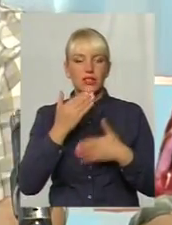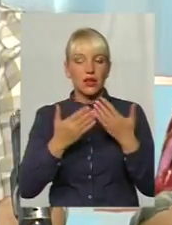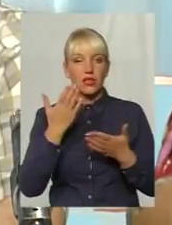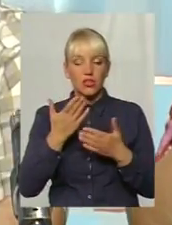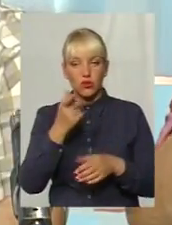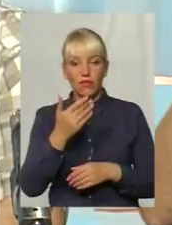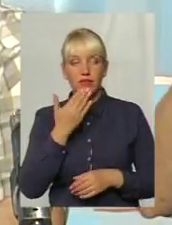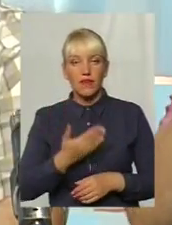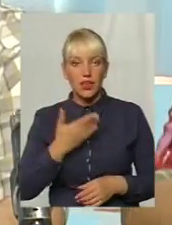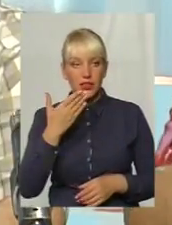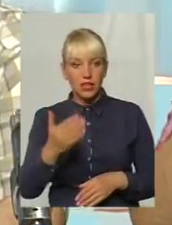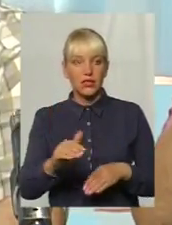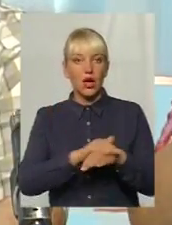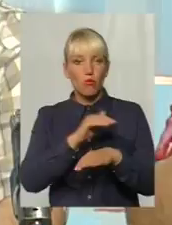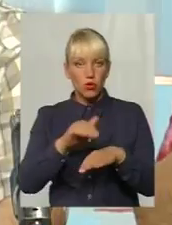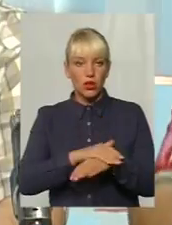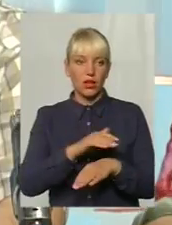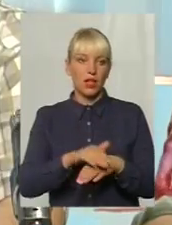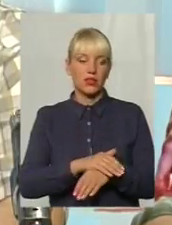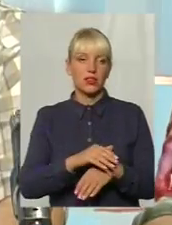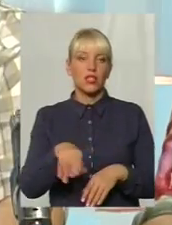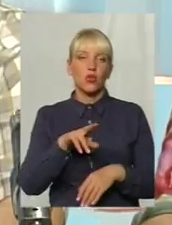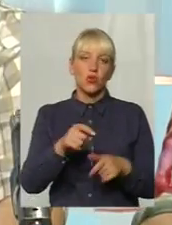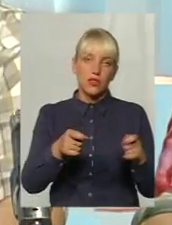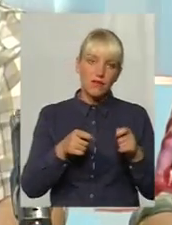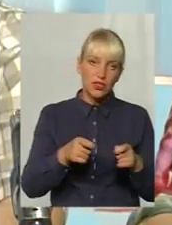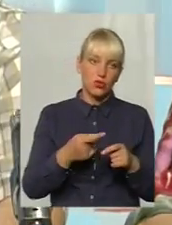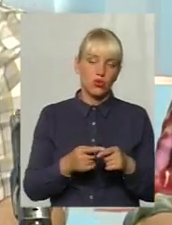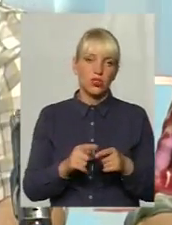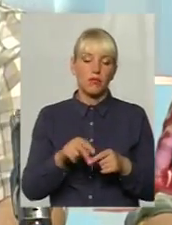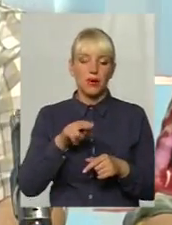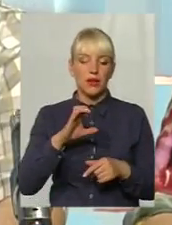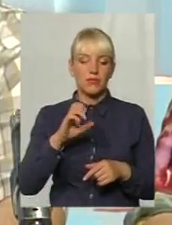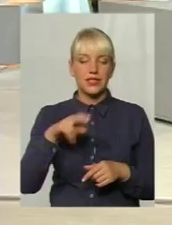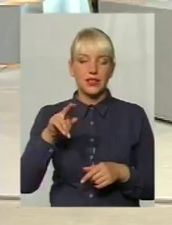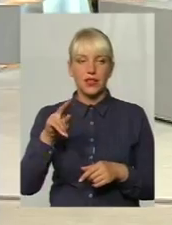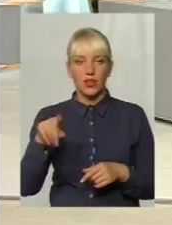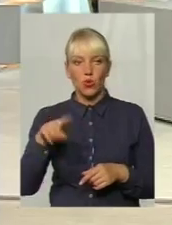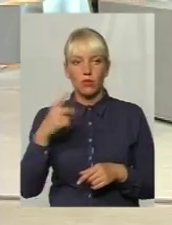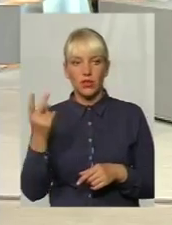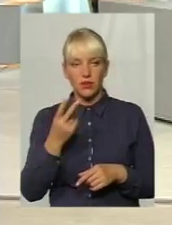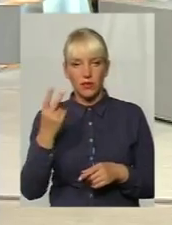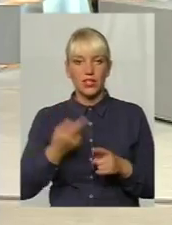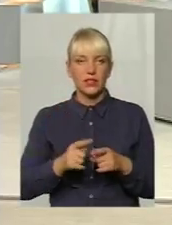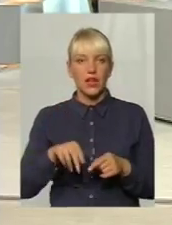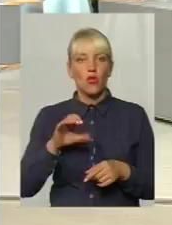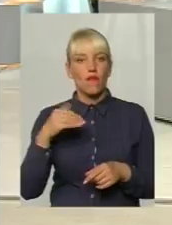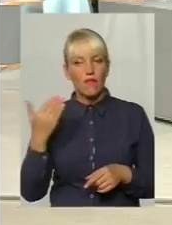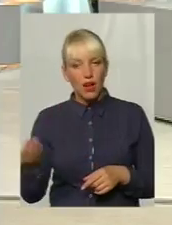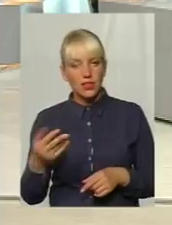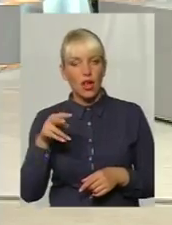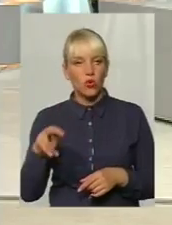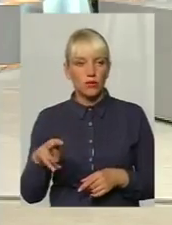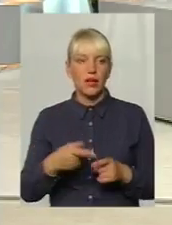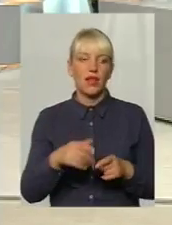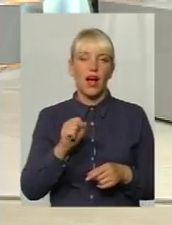звертайтеся, будь ласка, пощеблям, до завідувача. вирішить завідувач. номер 2 – це до вас, пані Голина? так. у вас є гаряча